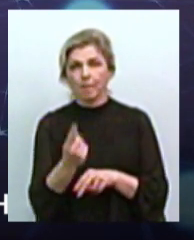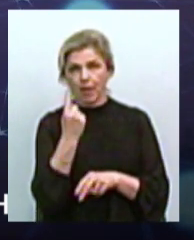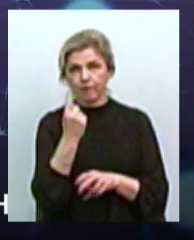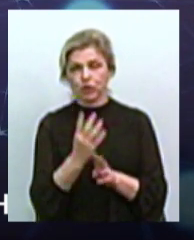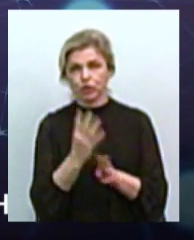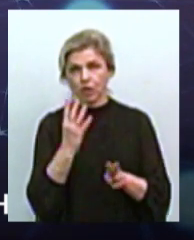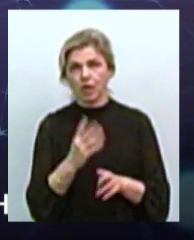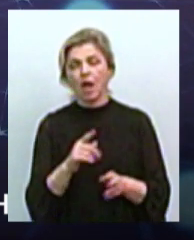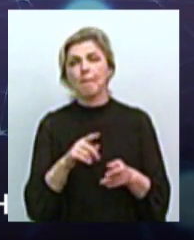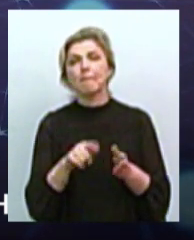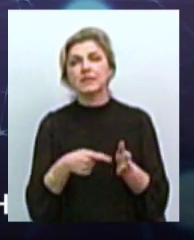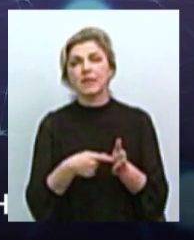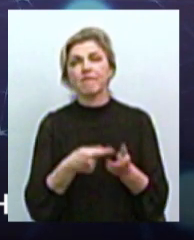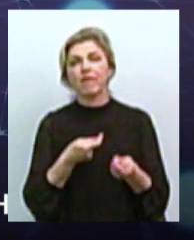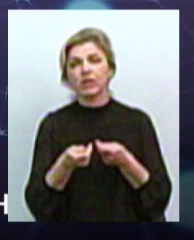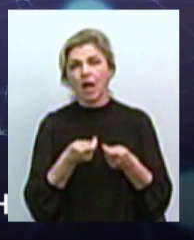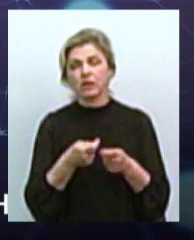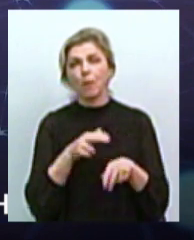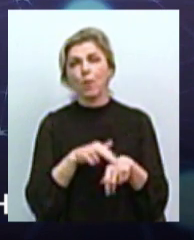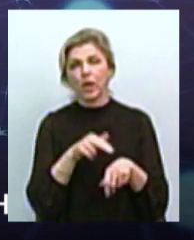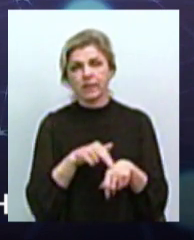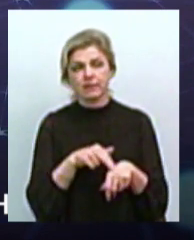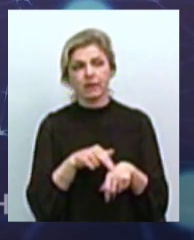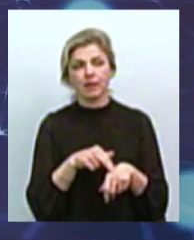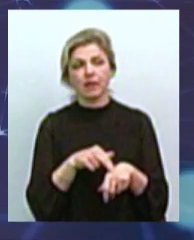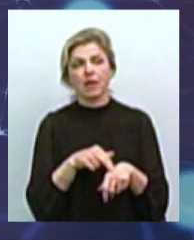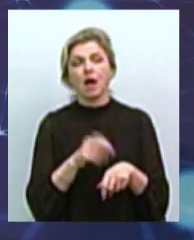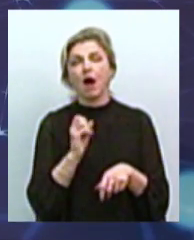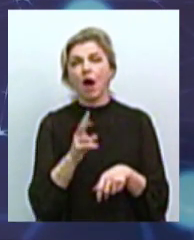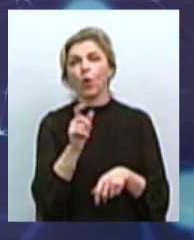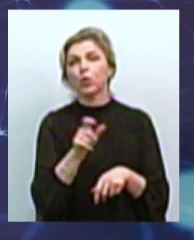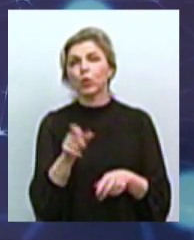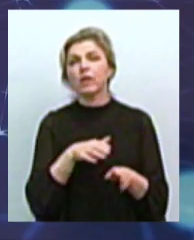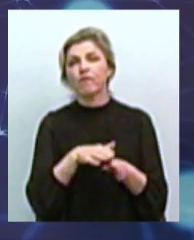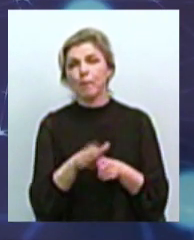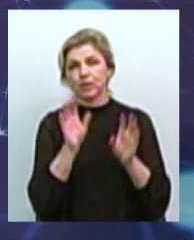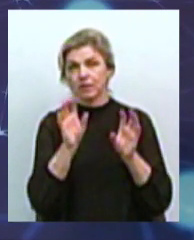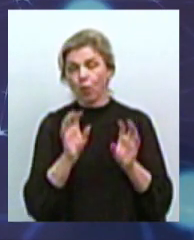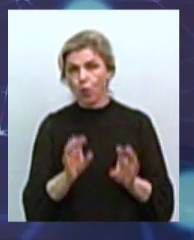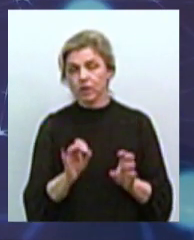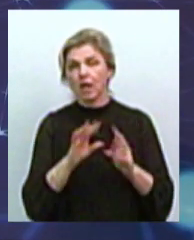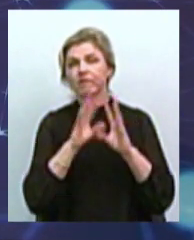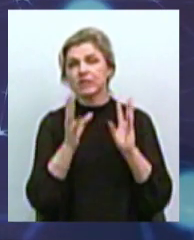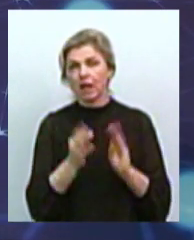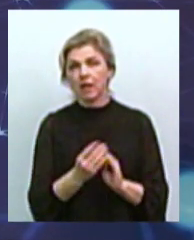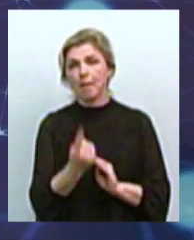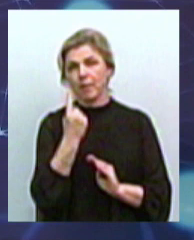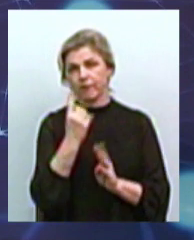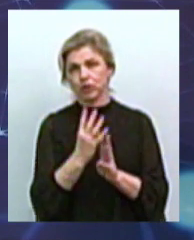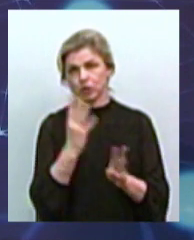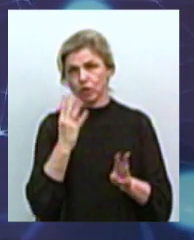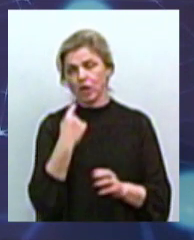контроль місцевої влади, контроль поліції над тим, як люди дотримуються законів. І взагалі, в першу чергу, все йде